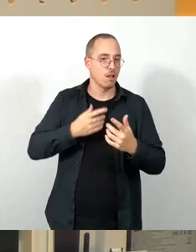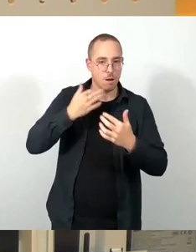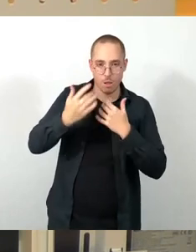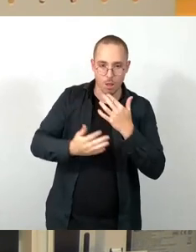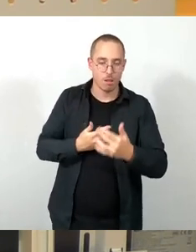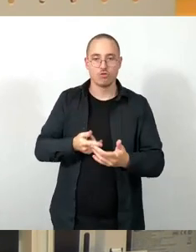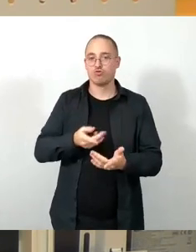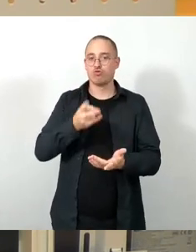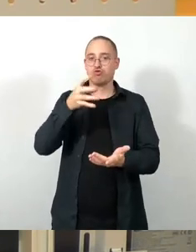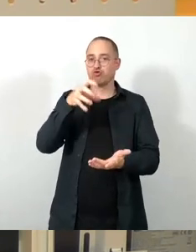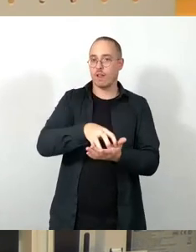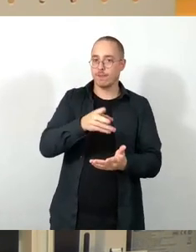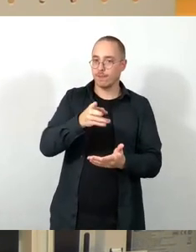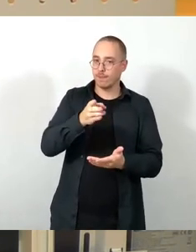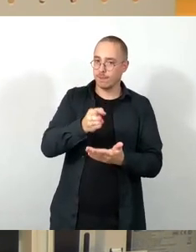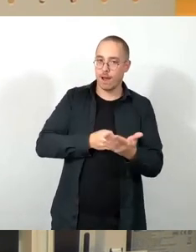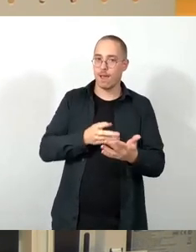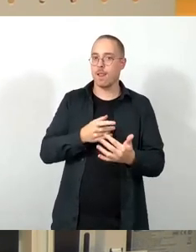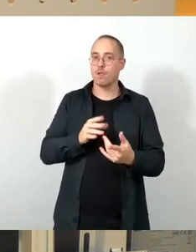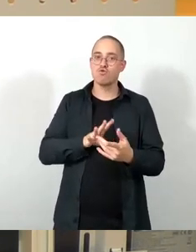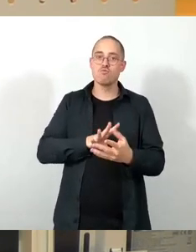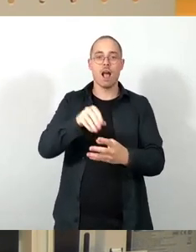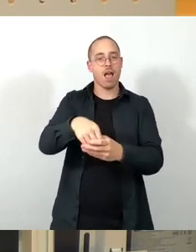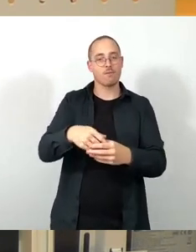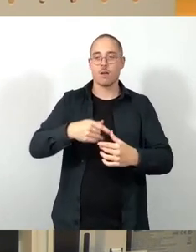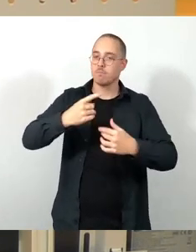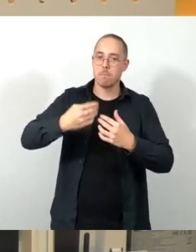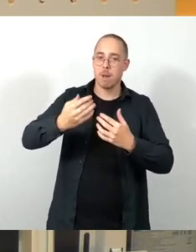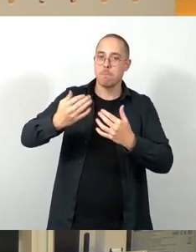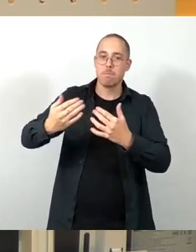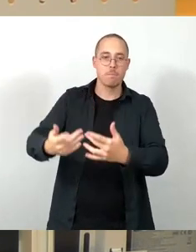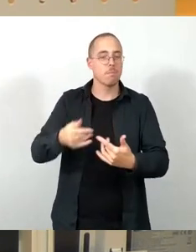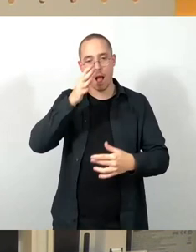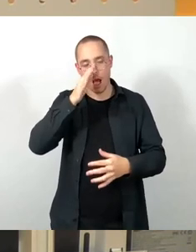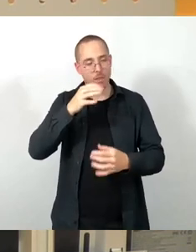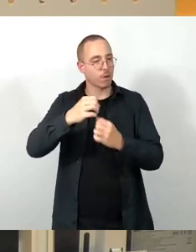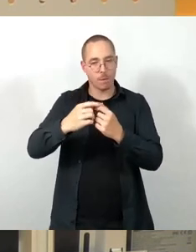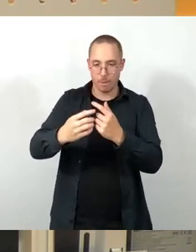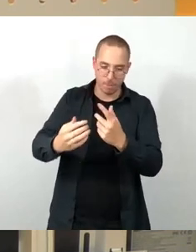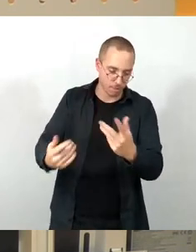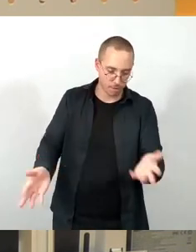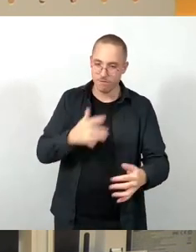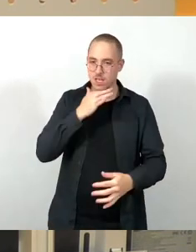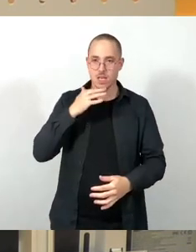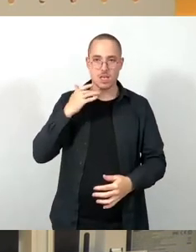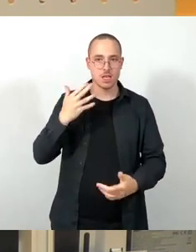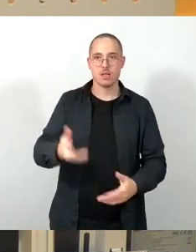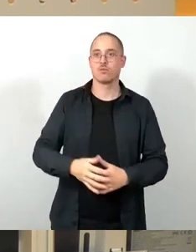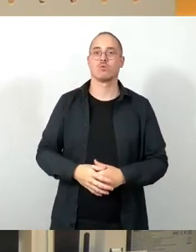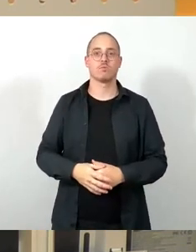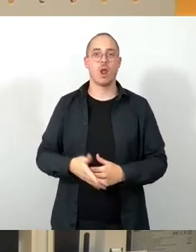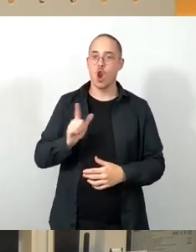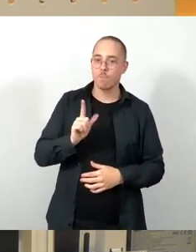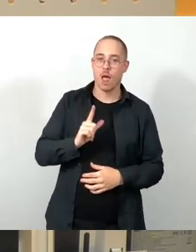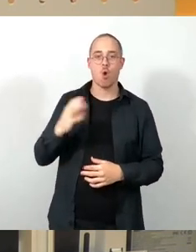gibt es mit. Zivilcourage, Gartennetzwerk Dresden, Kulturaktivsorgende Gemeinden, Stadtteilbeiräten und Nachbarschaften aus Löbda, Kötter, Pieschen, Johannstadt und